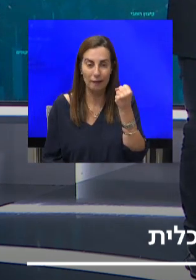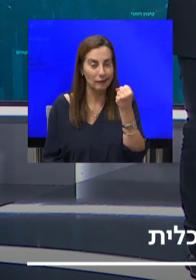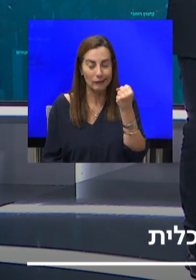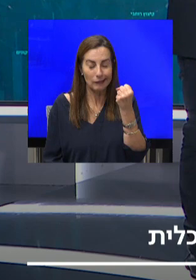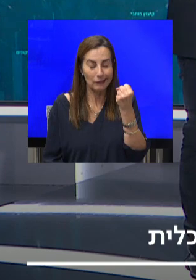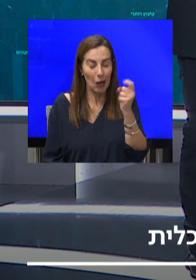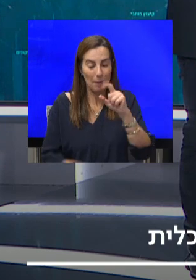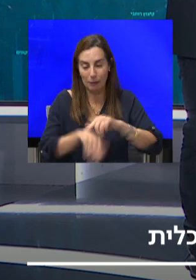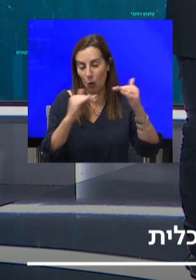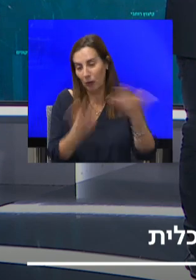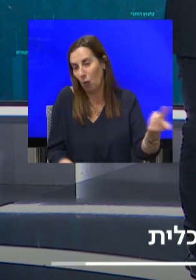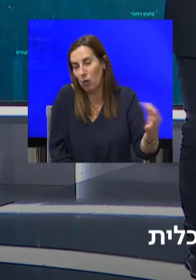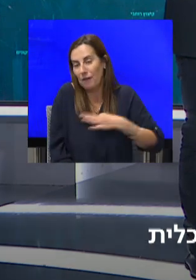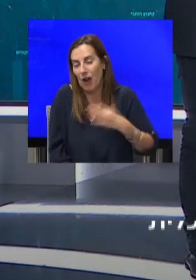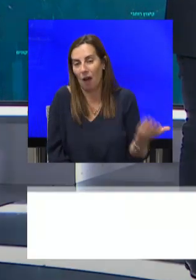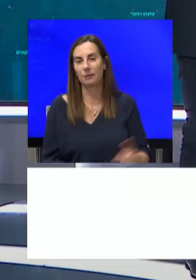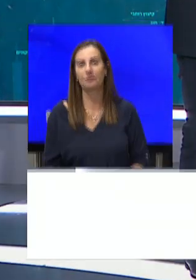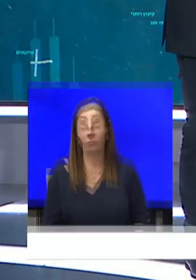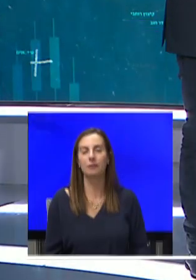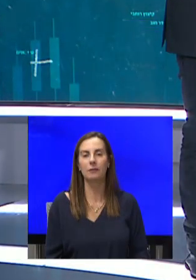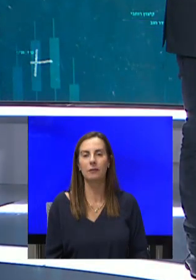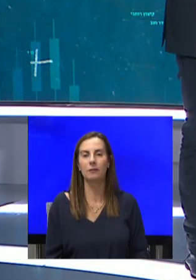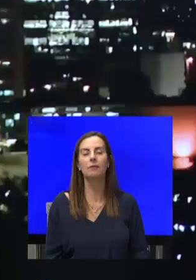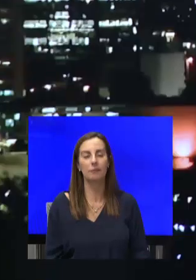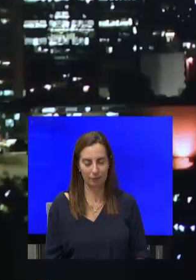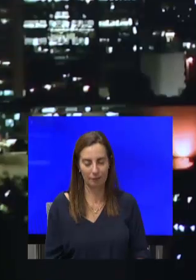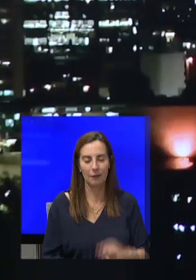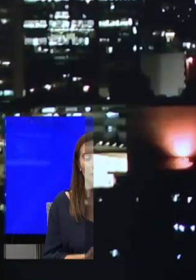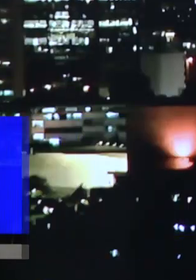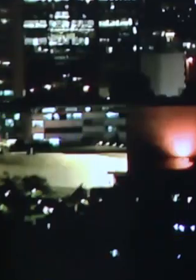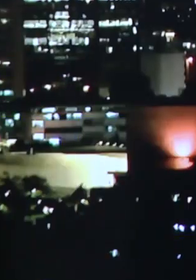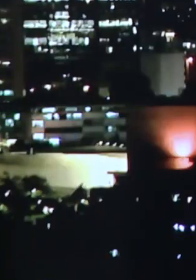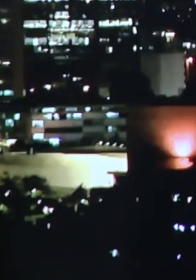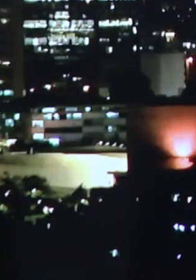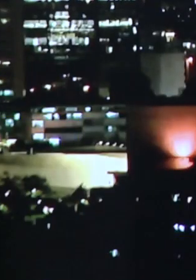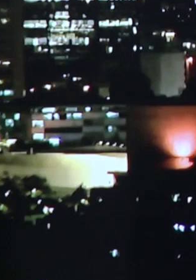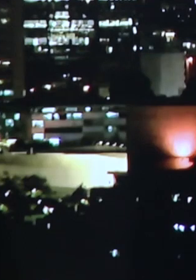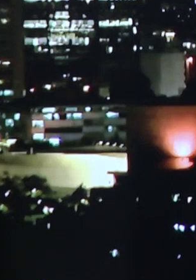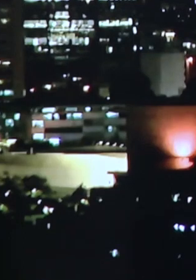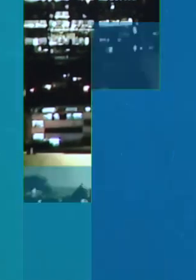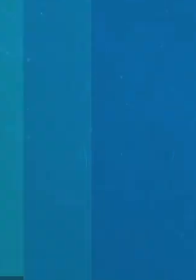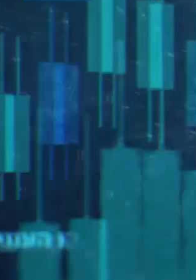יפה. אורנן טוב, המשנה למנכ״ל בית השקעות מייטב דש. תודה רבה שהייתי איתנו ערב. תודה לכם.